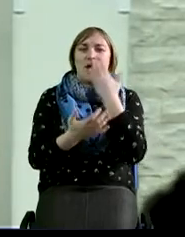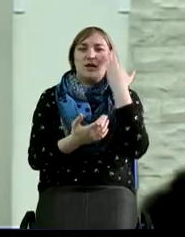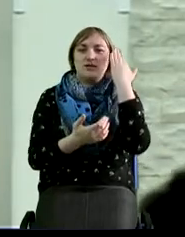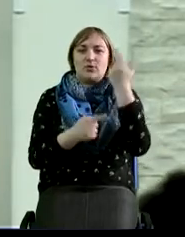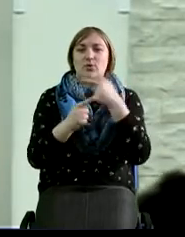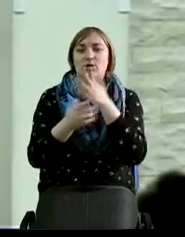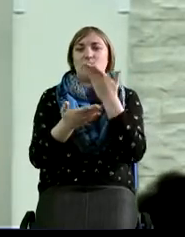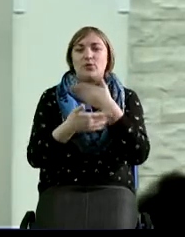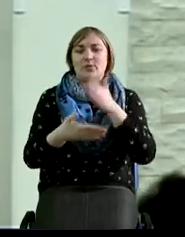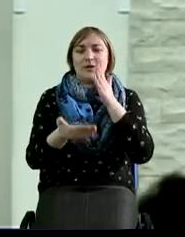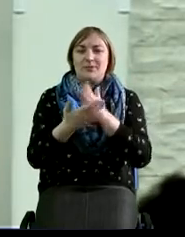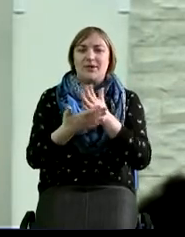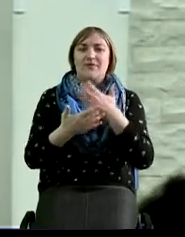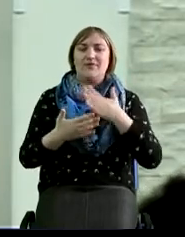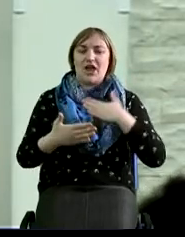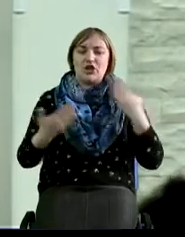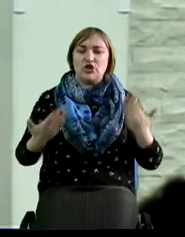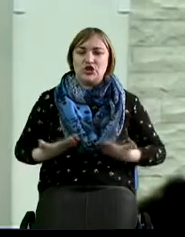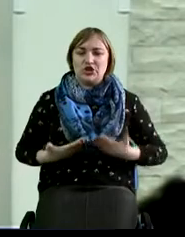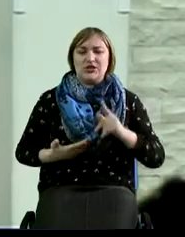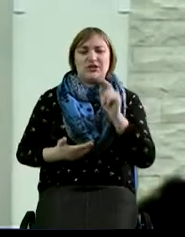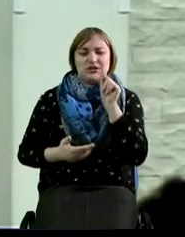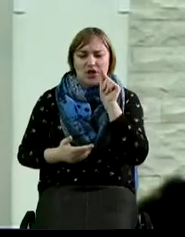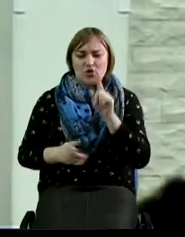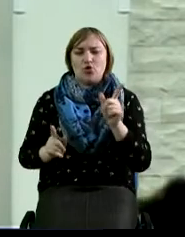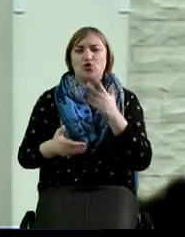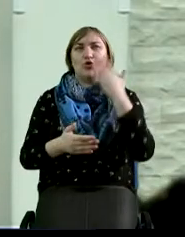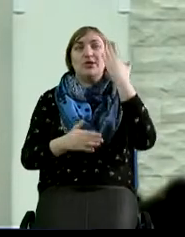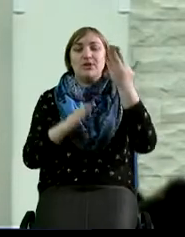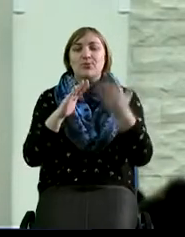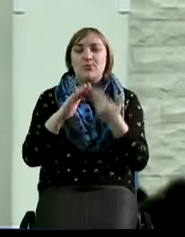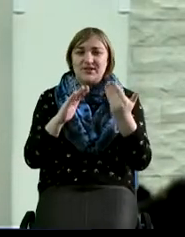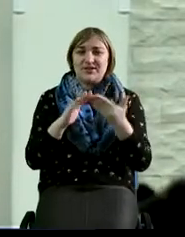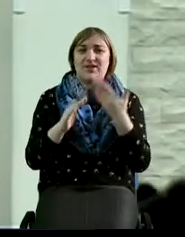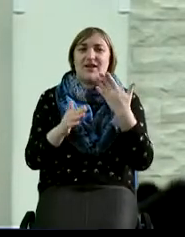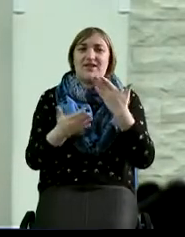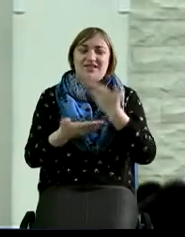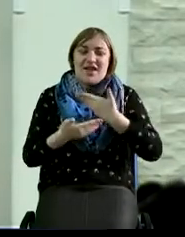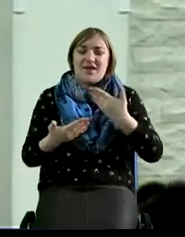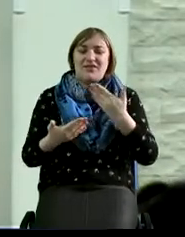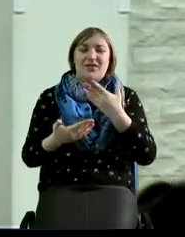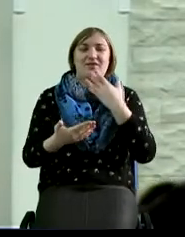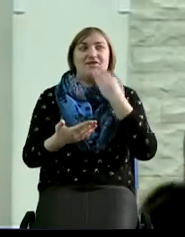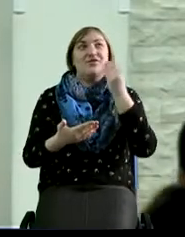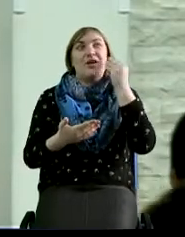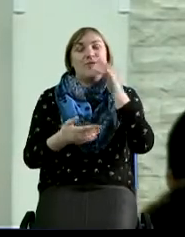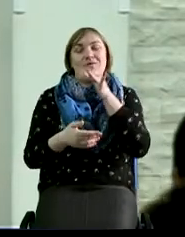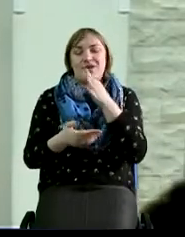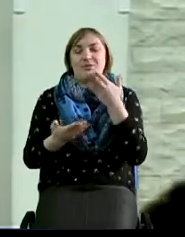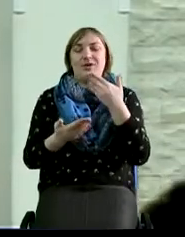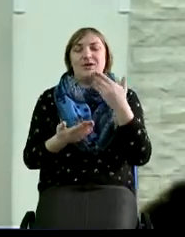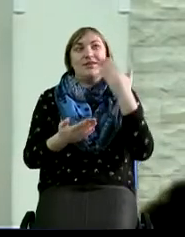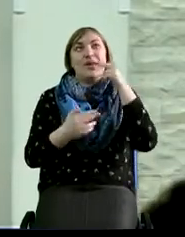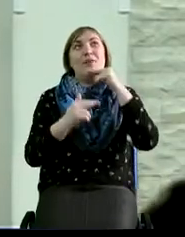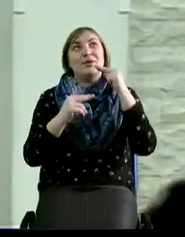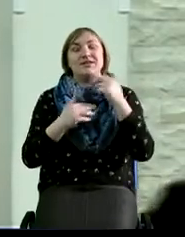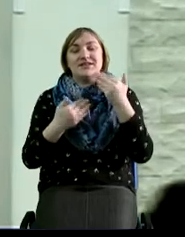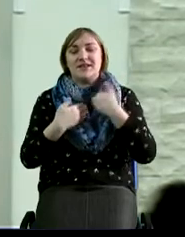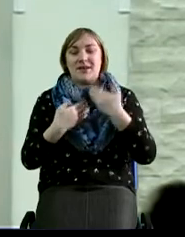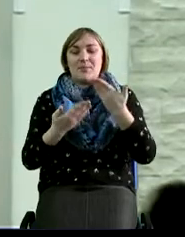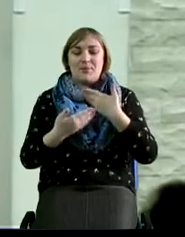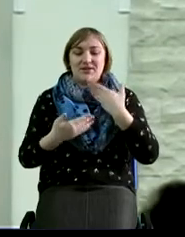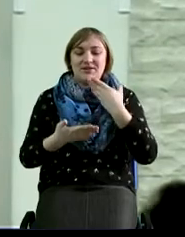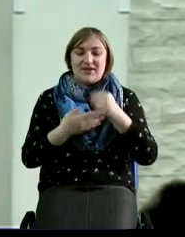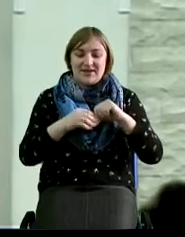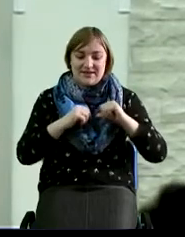имеем в нашей жизни, за то, что Ты призвал нас в свое время, за то, что Ты обратился к нам. Мы открыли свои сердца и